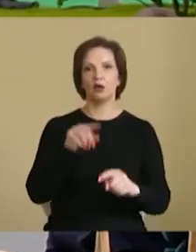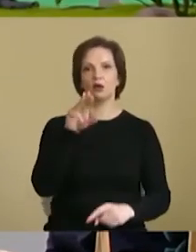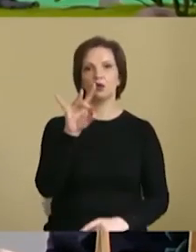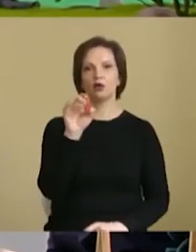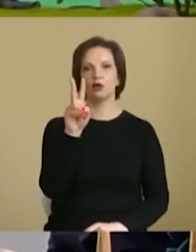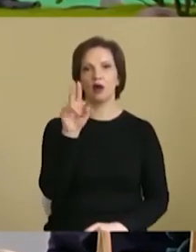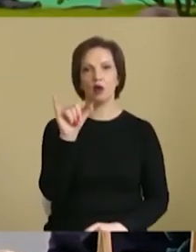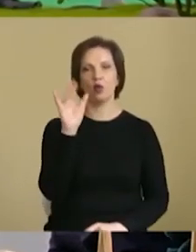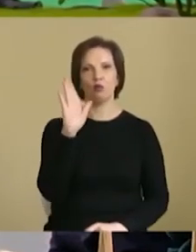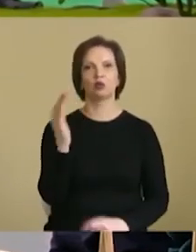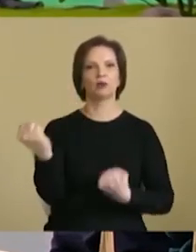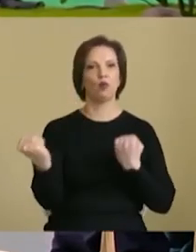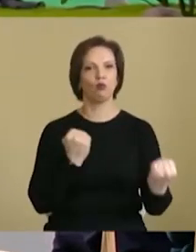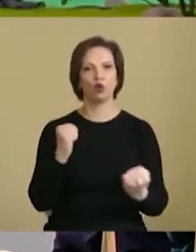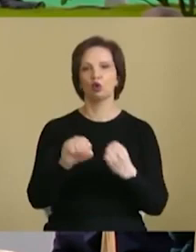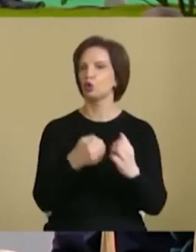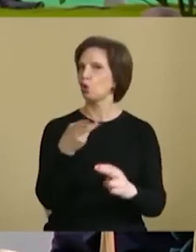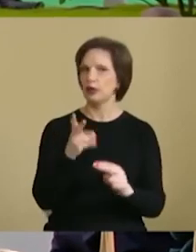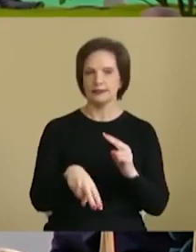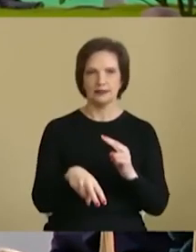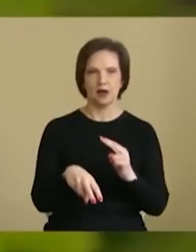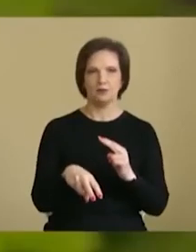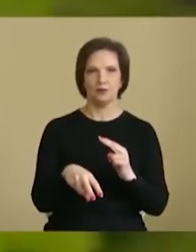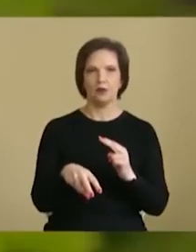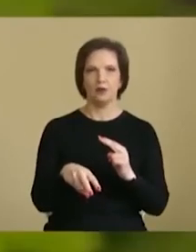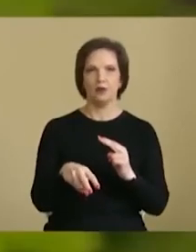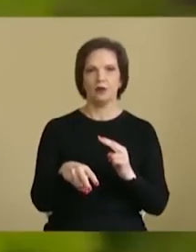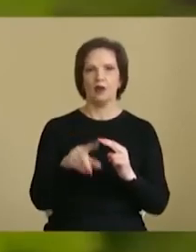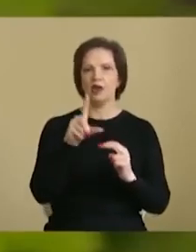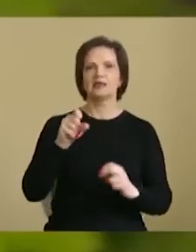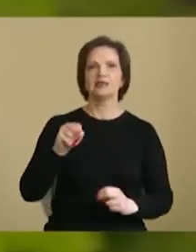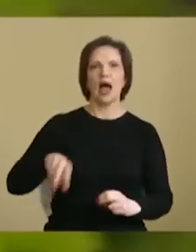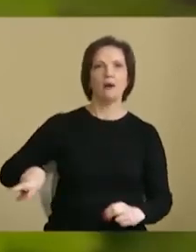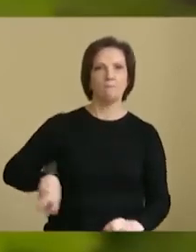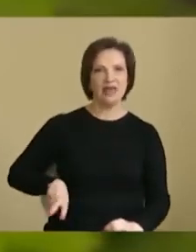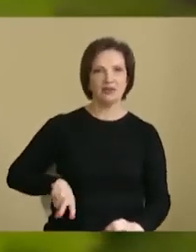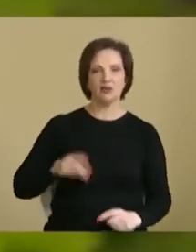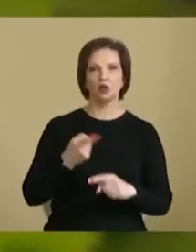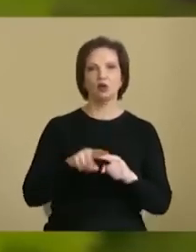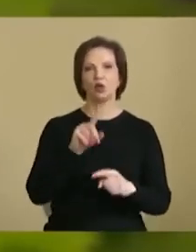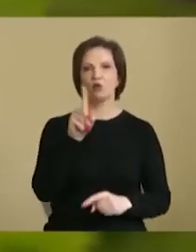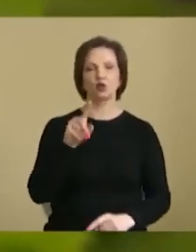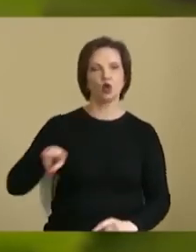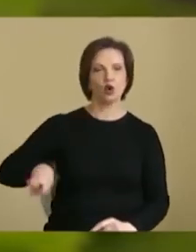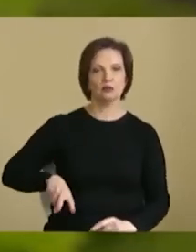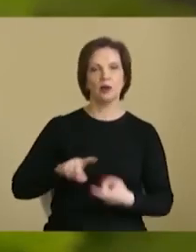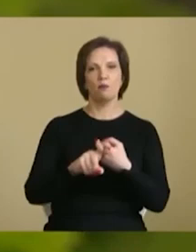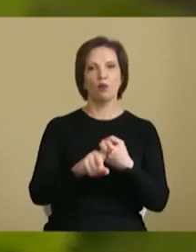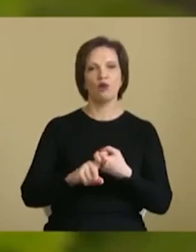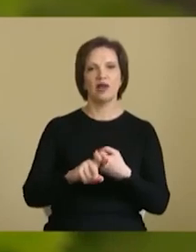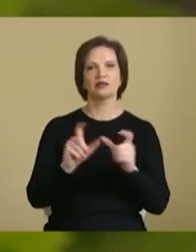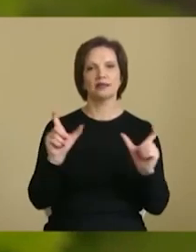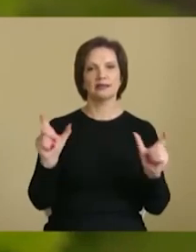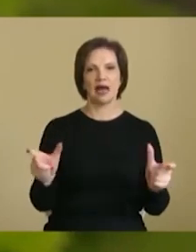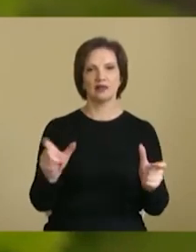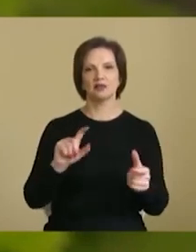будемо боротися до кінця за Мінськ. Тому що з Мінськом пов'язані санкції